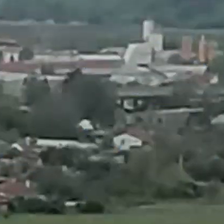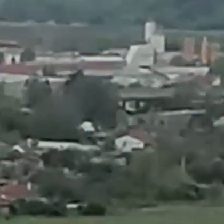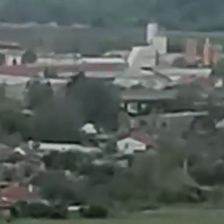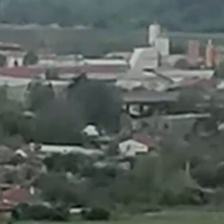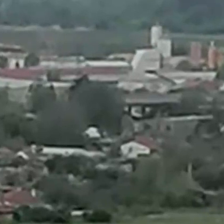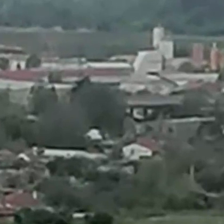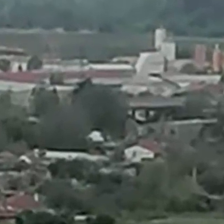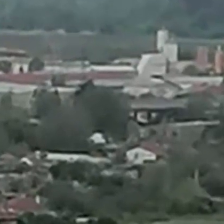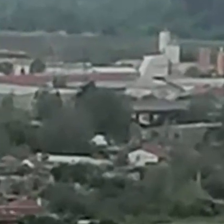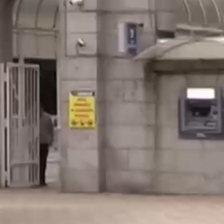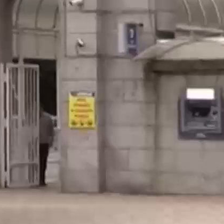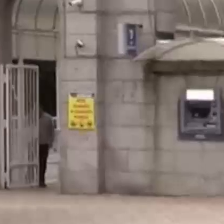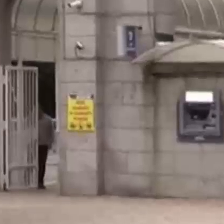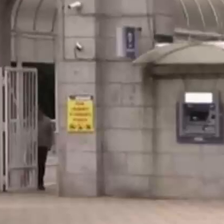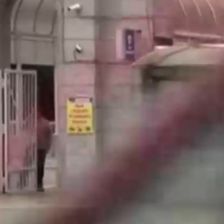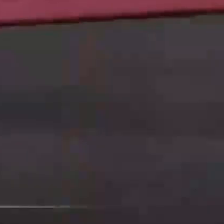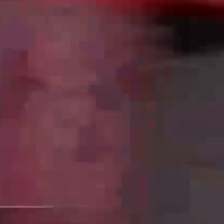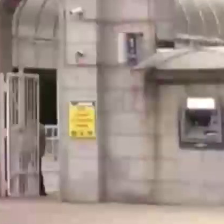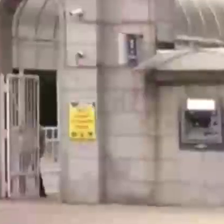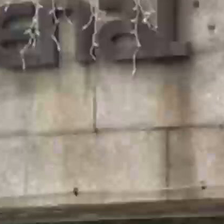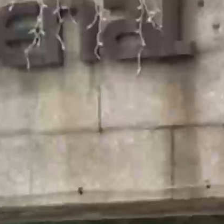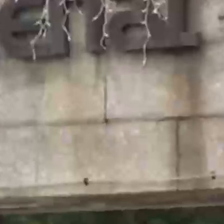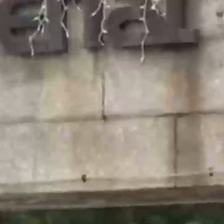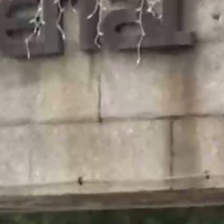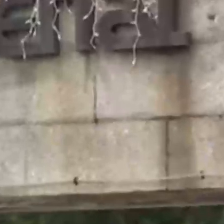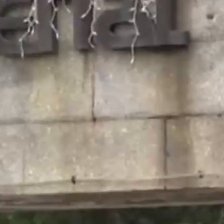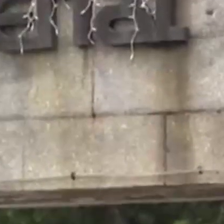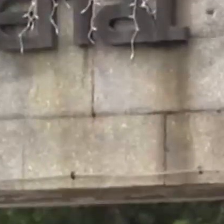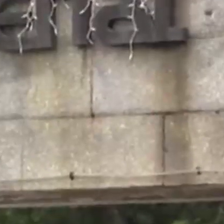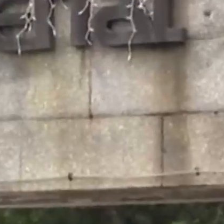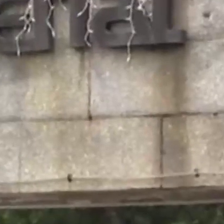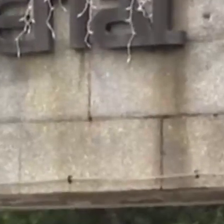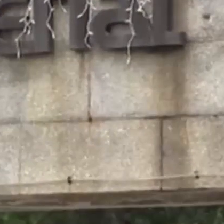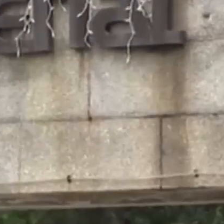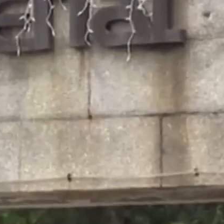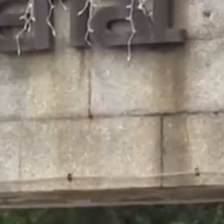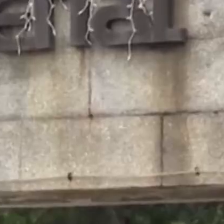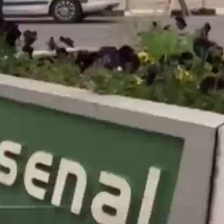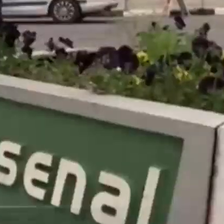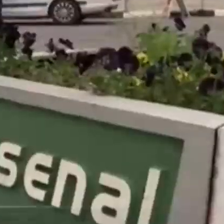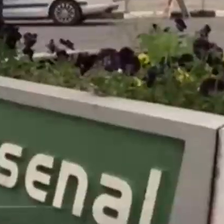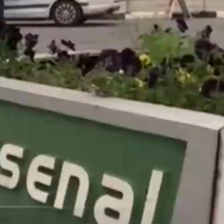Взрив в уражения за вод Арсенал. Първи версии за причината за експлозията. Разказваме наживо.